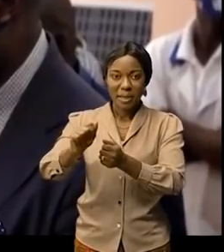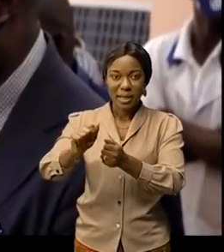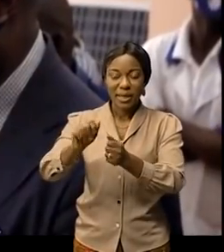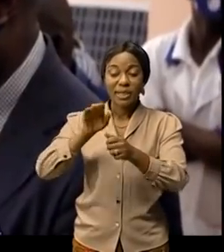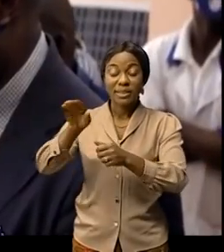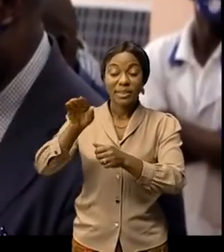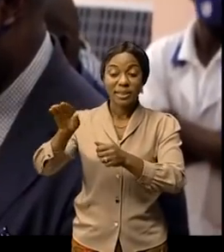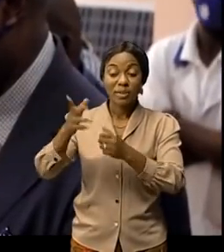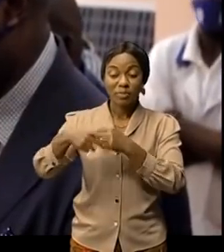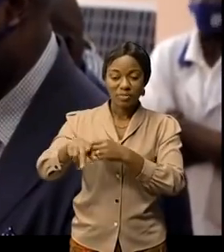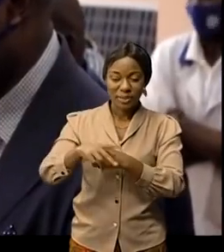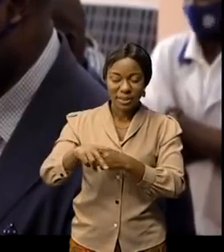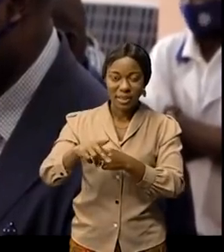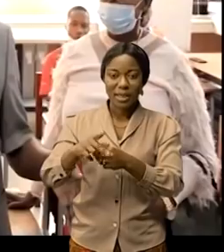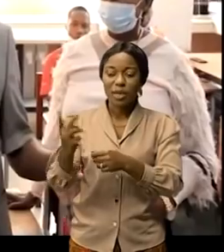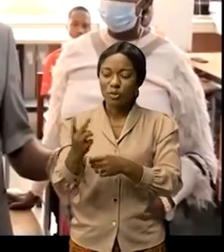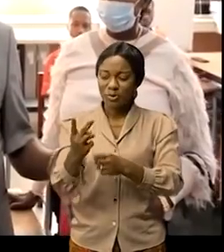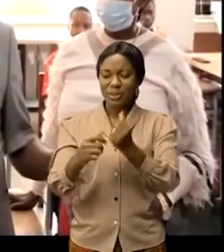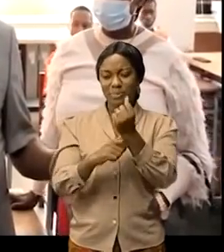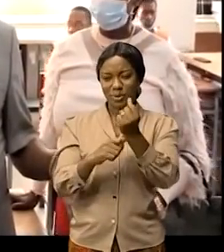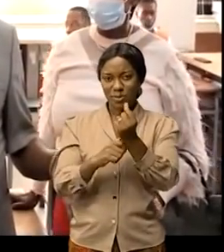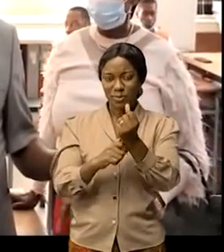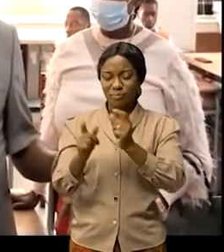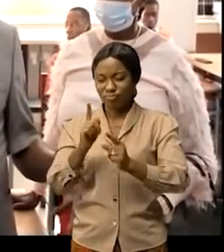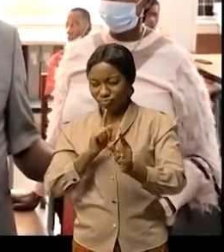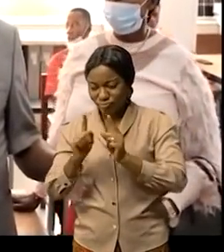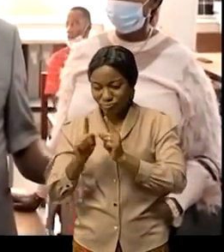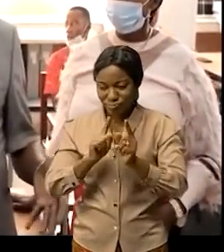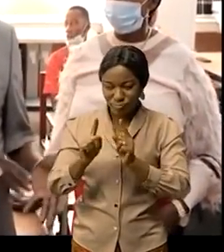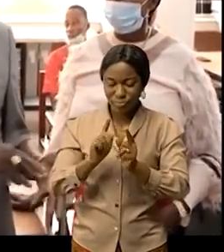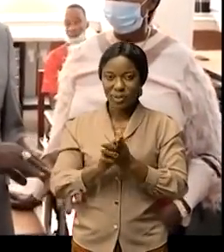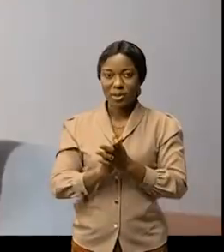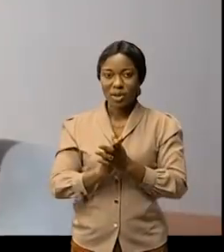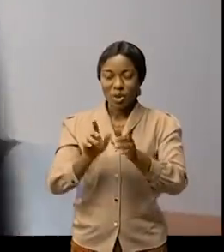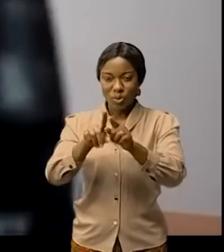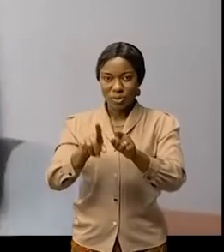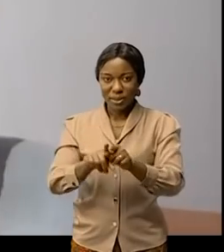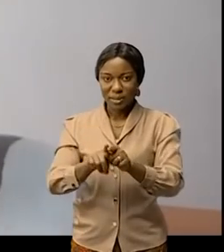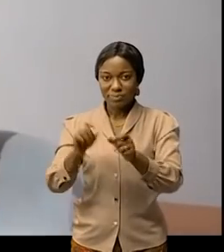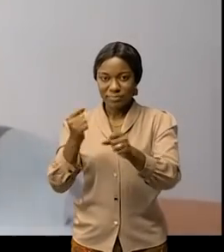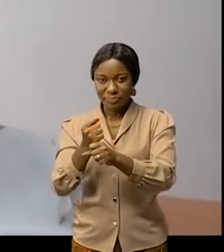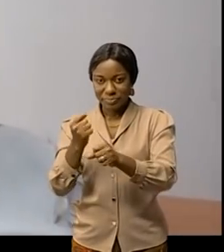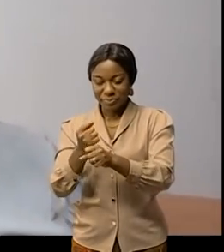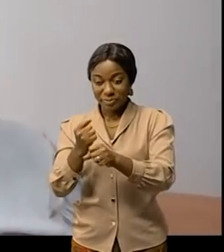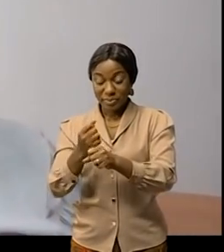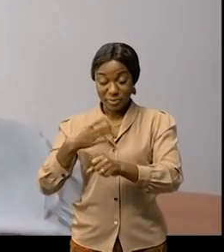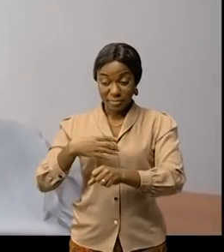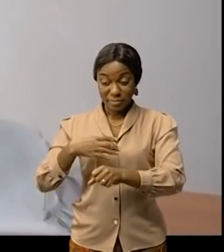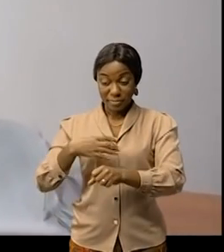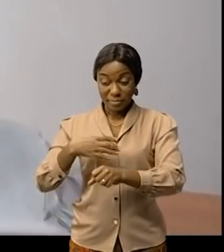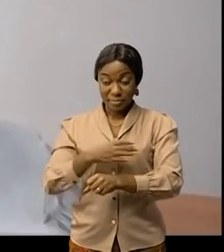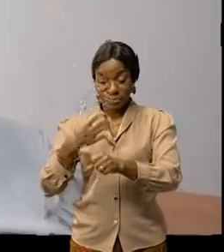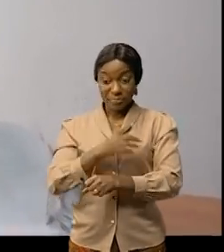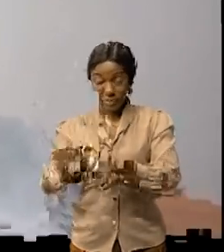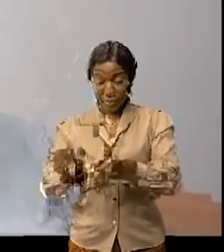Joël Makoumba Mata les deux personnalités avec à leur suite l'inspectrice provinciale du travail madame Bernadette Macaya et le